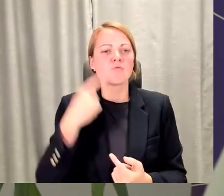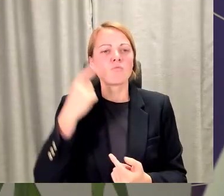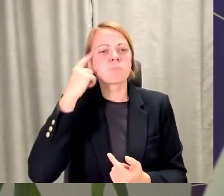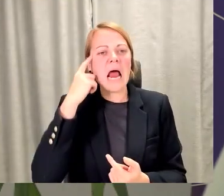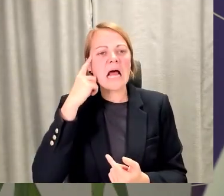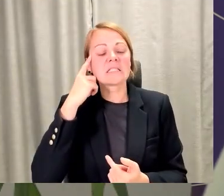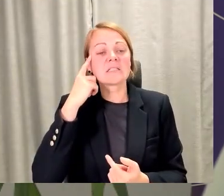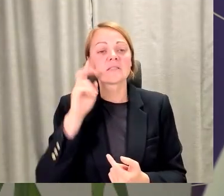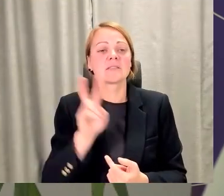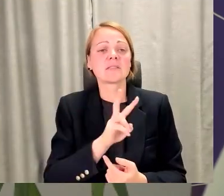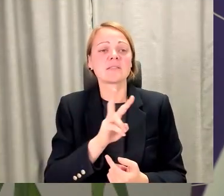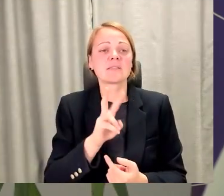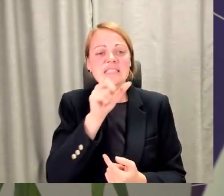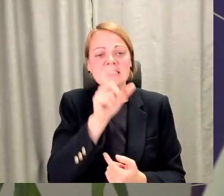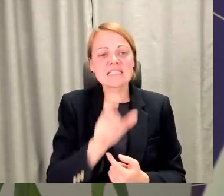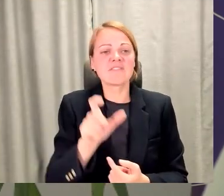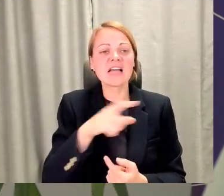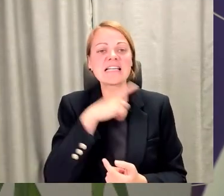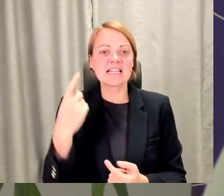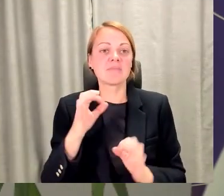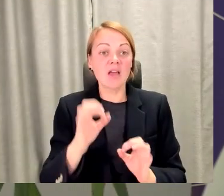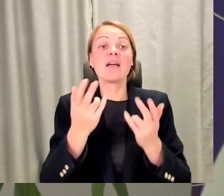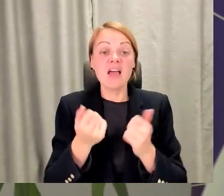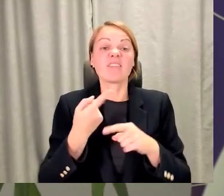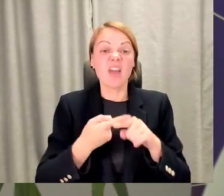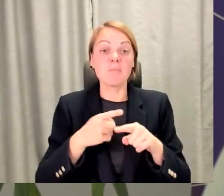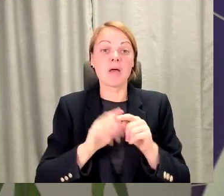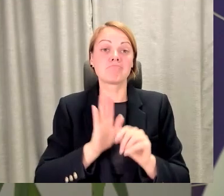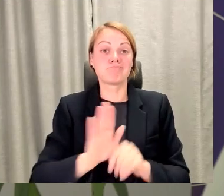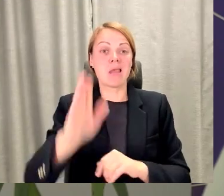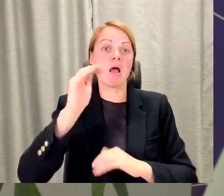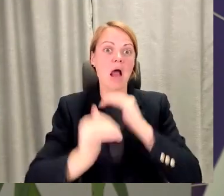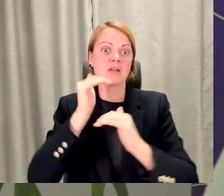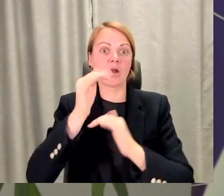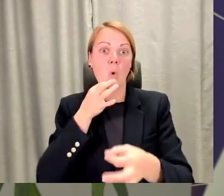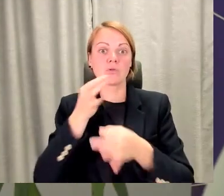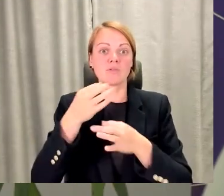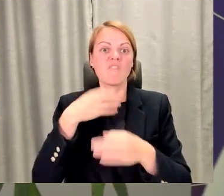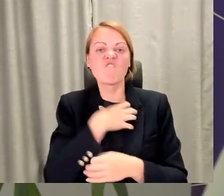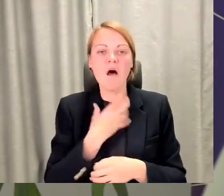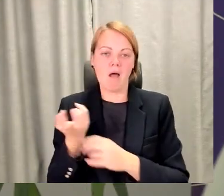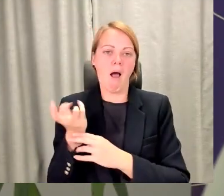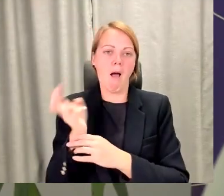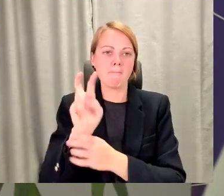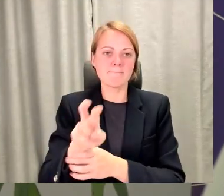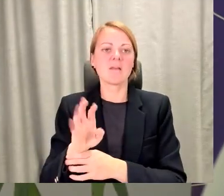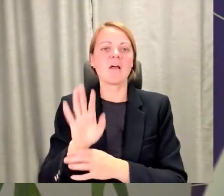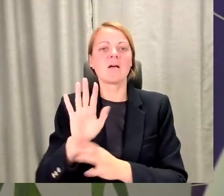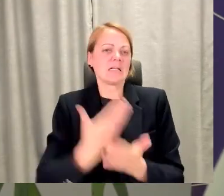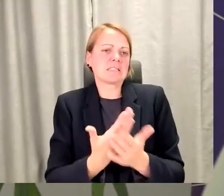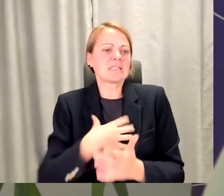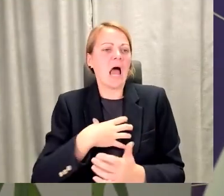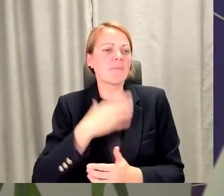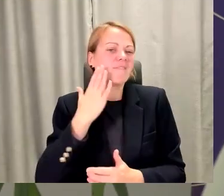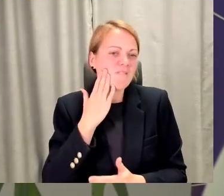grib patiesībā. Tāpēc ir jānāk pie tā karjeras konsultanta. ir jāsaprot. Mums sāp zobas, mēs ejam pie zobārsta. Mums ir nepieciešama